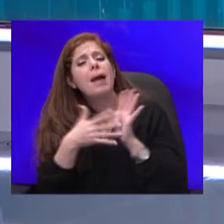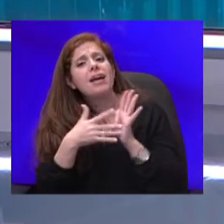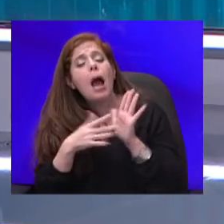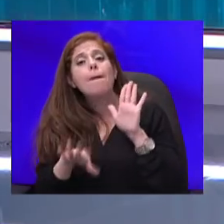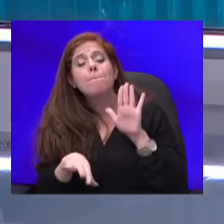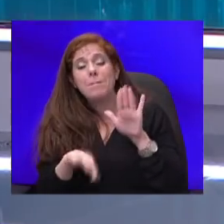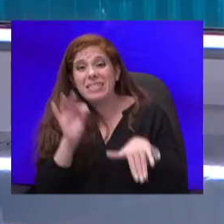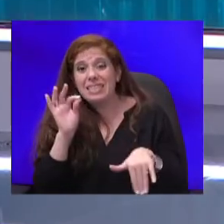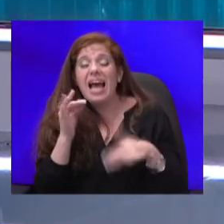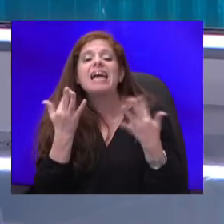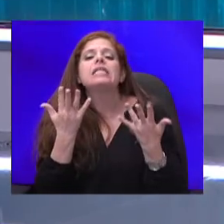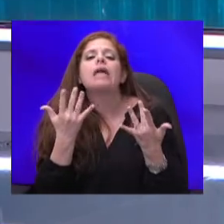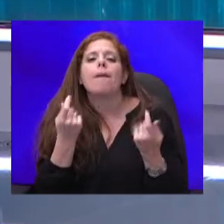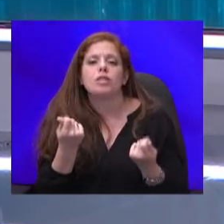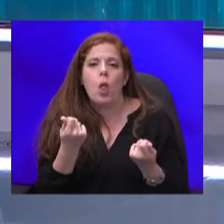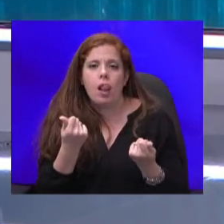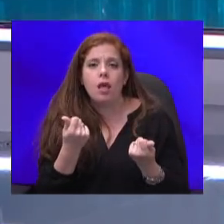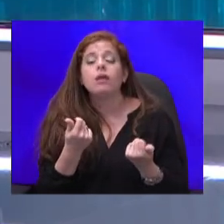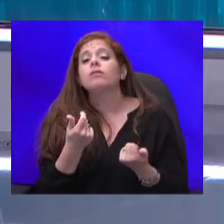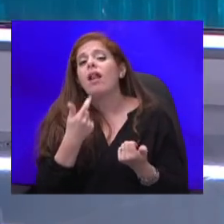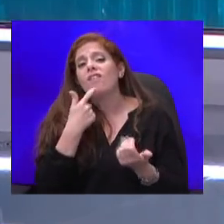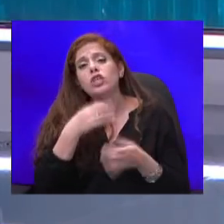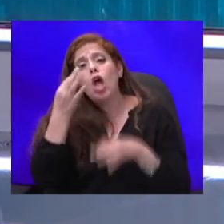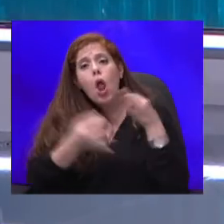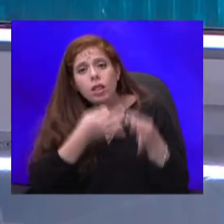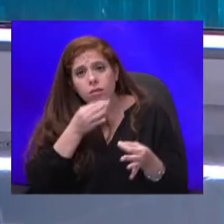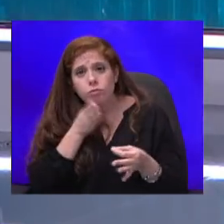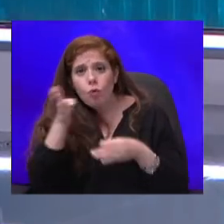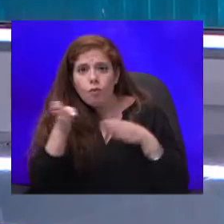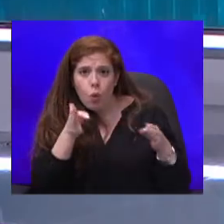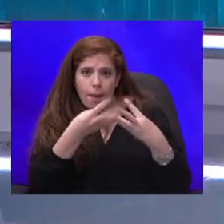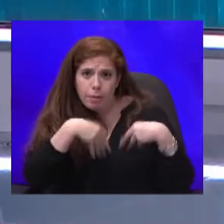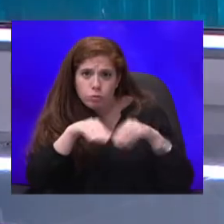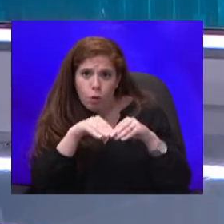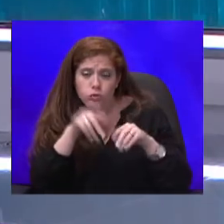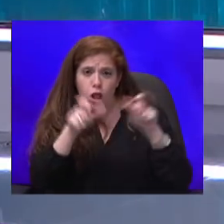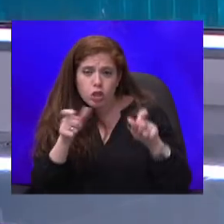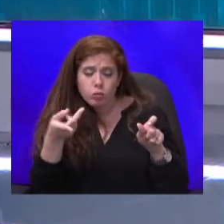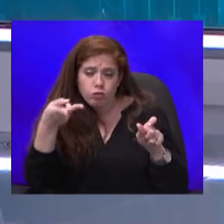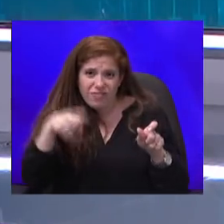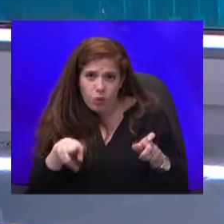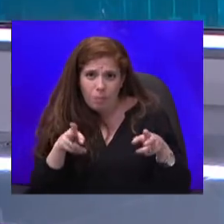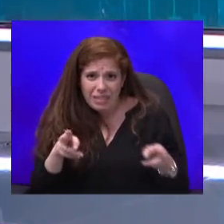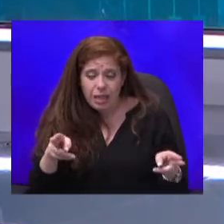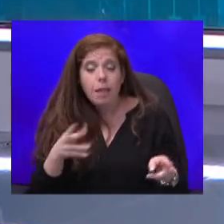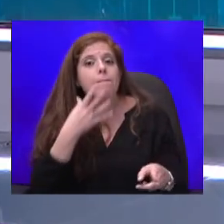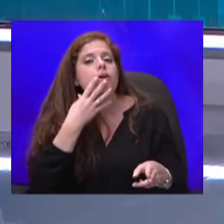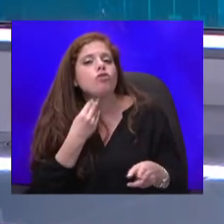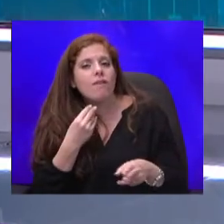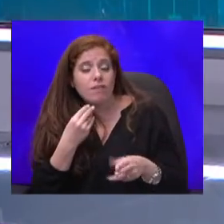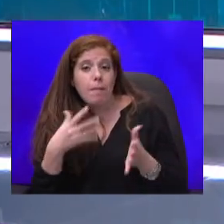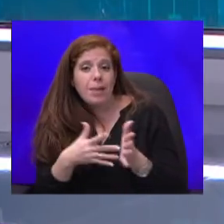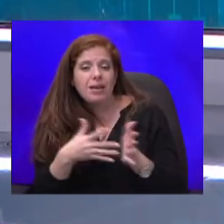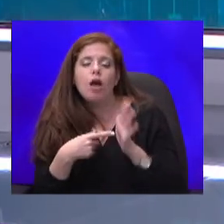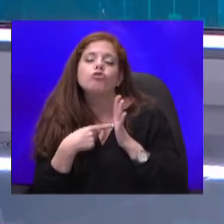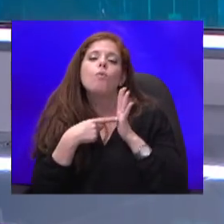עולה, על בסיס שאלונים שהופנו לבני משפחות שנפטרים מסרטן. מה שיפה במחקר הוא האופן שבו הוא מעיד במדויק על מה עובד טוב